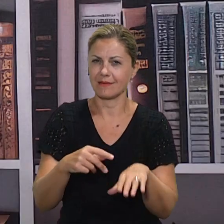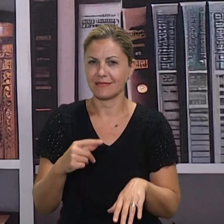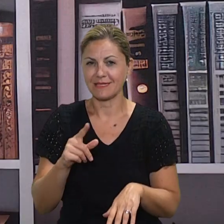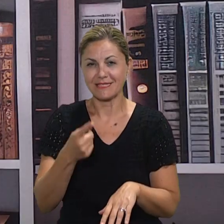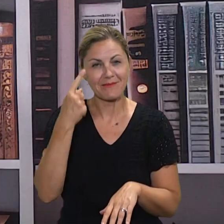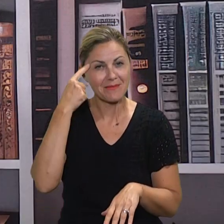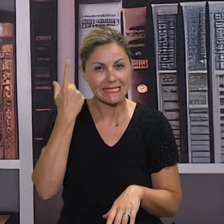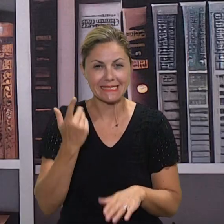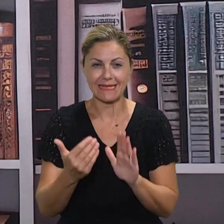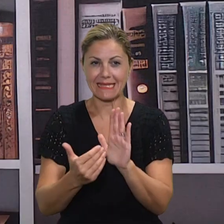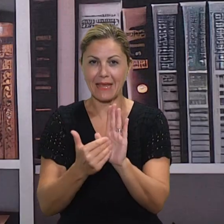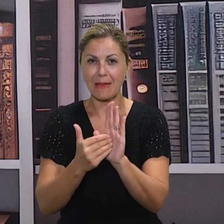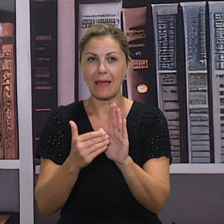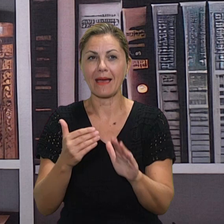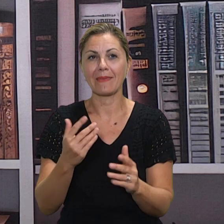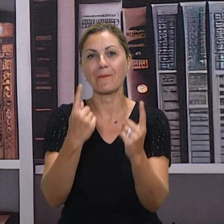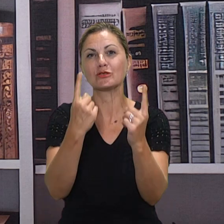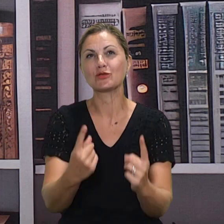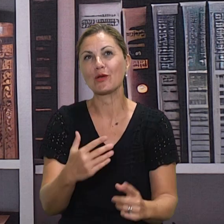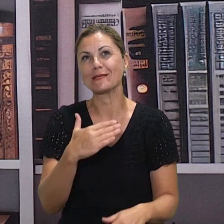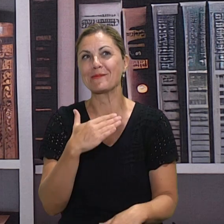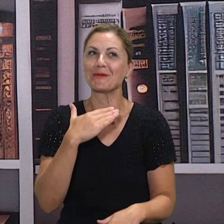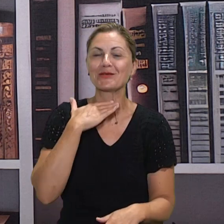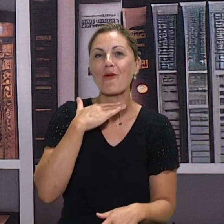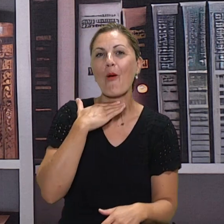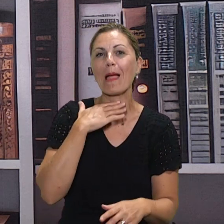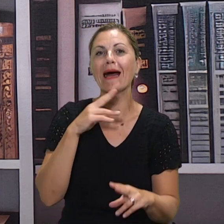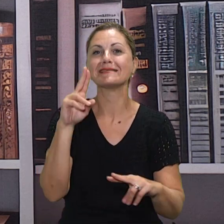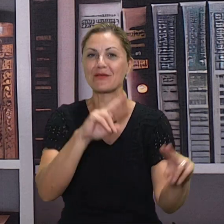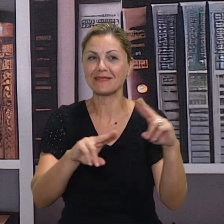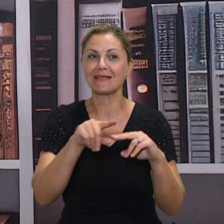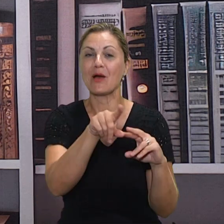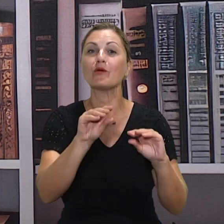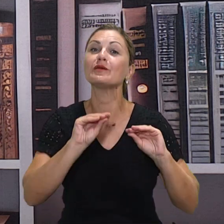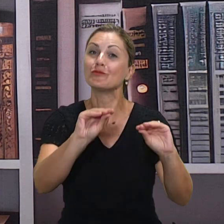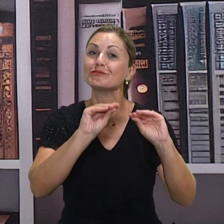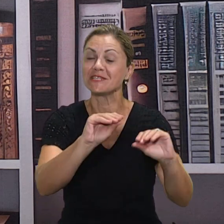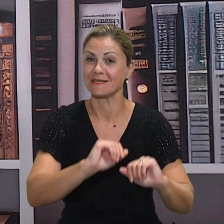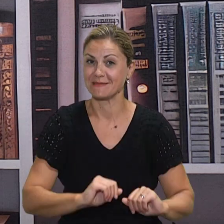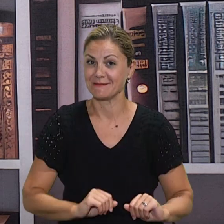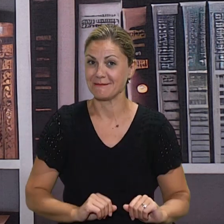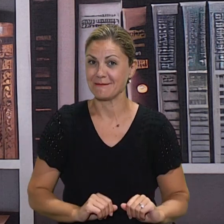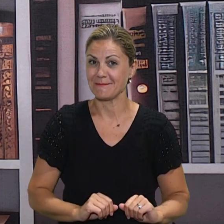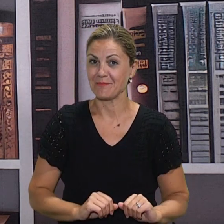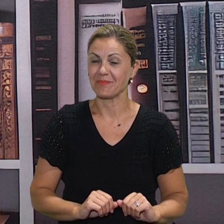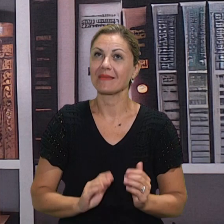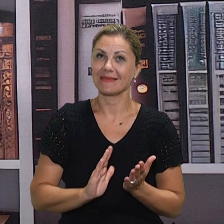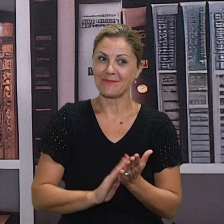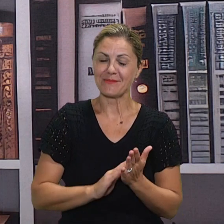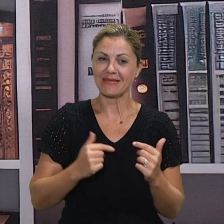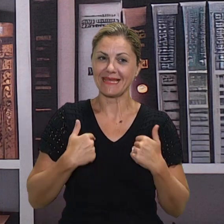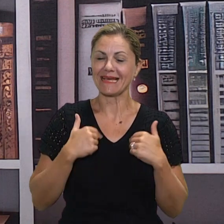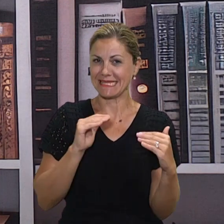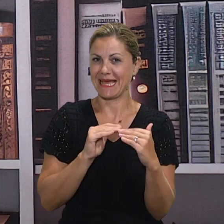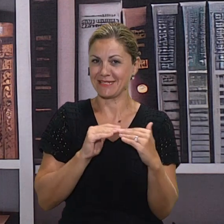Pa sigurno bi trebalo. Često što ja kažem roditeljima na roditeljskim sastancima, zaboravljamo da smo i mi nekoć bili